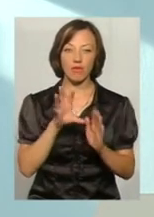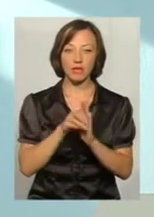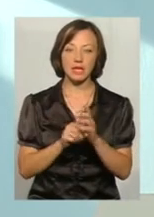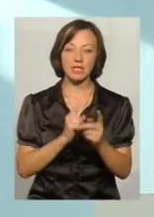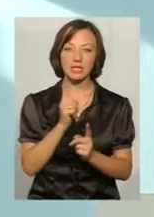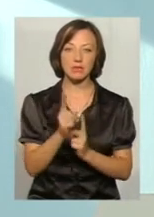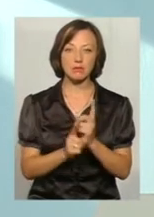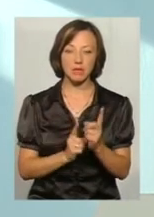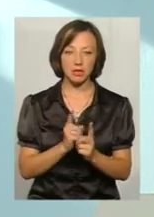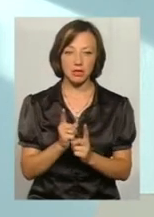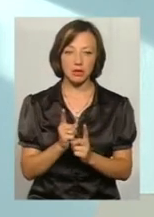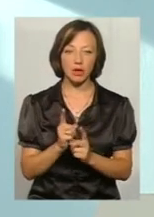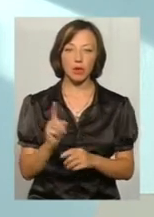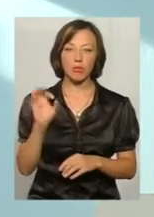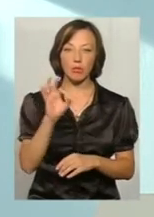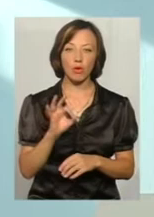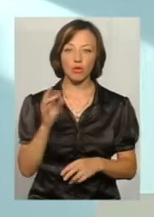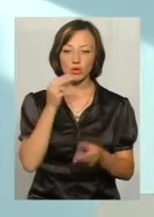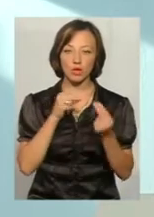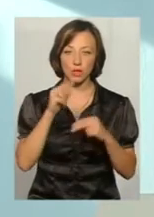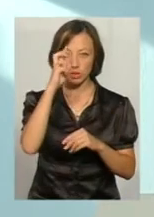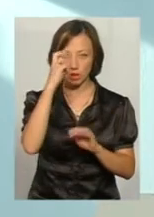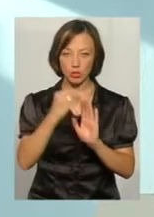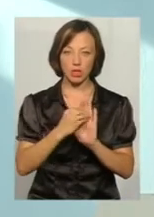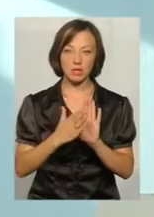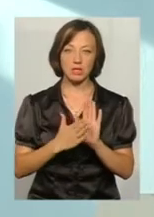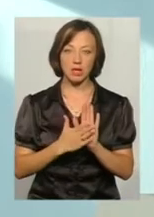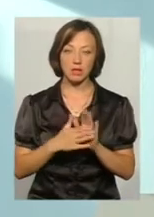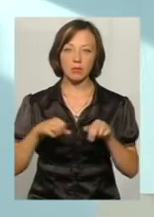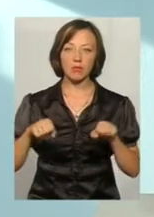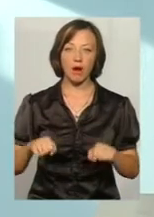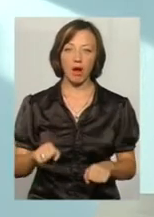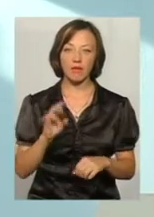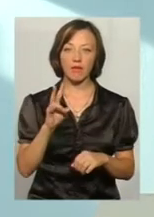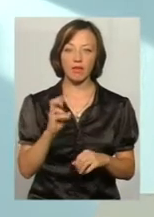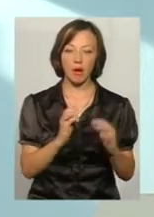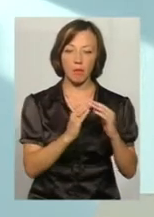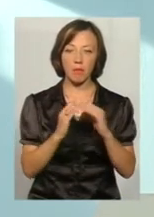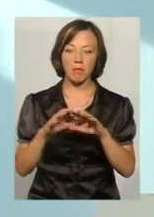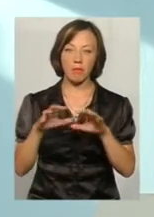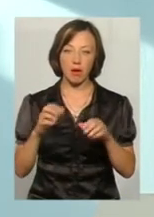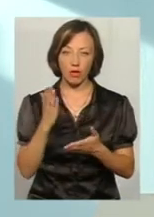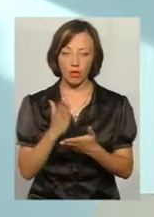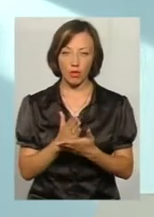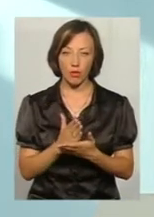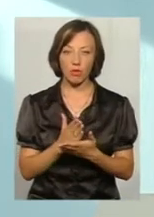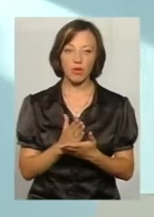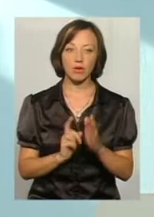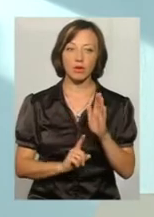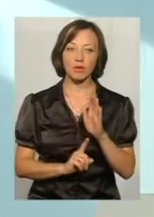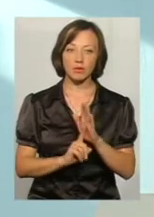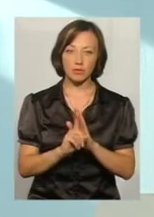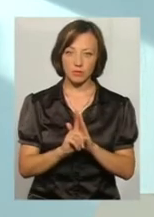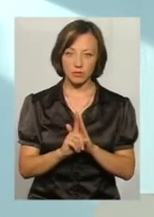деяких законодавчих актів України щодо вдосконалення державної реєстрації прав на нерухоме майно та захисту прав власності. Набув чинності 2